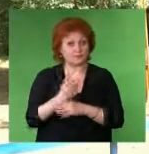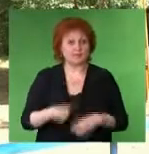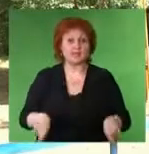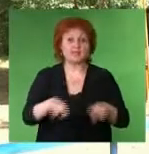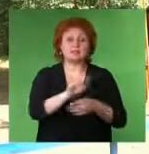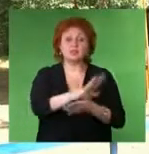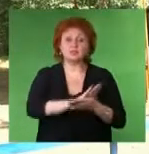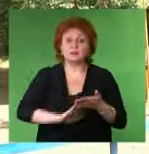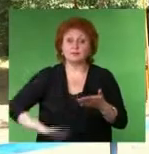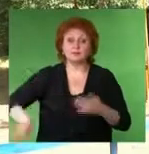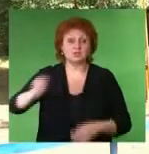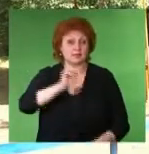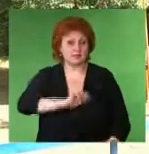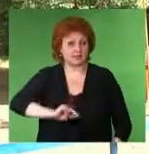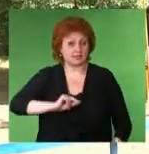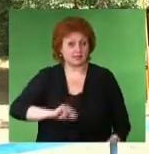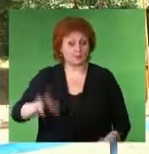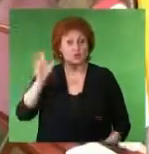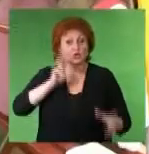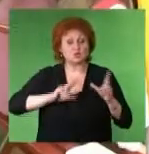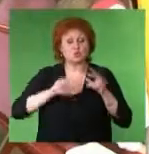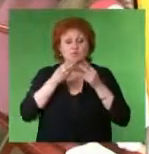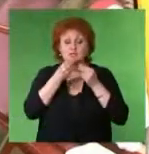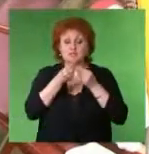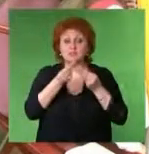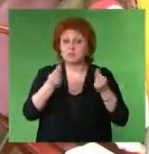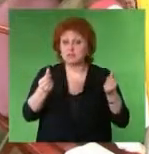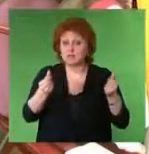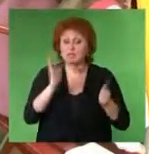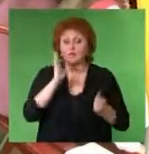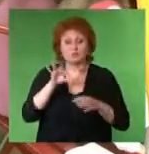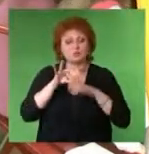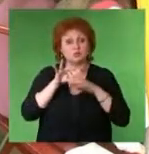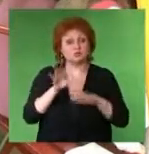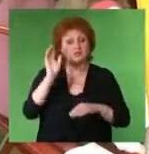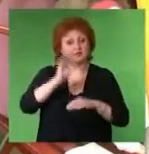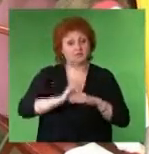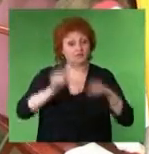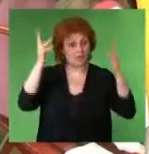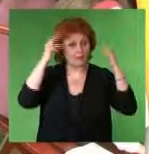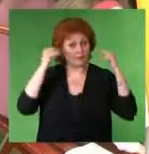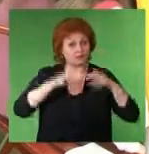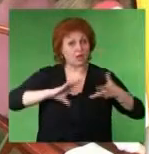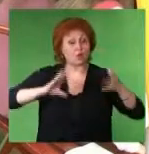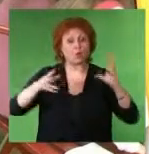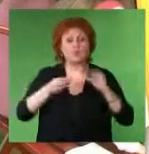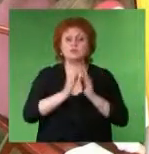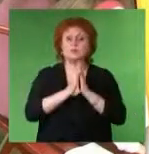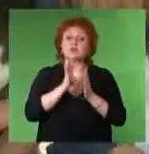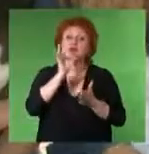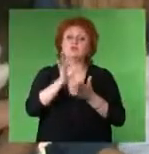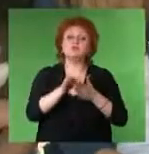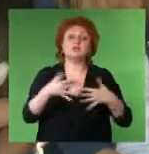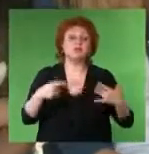Также на протяжении всей работы смены Студенты Ставропольской духовной семинарии будут проводить вечера православия Общие